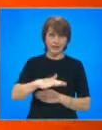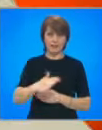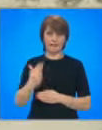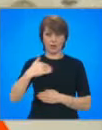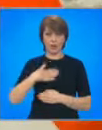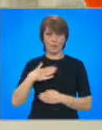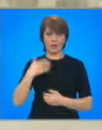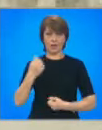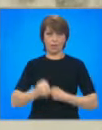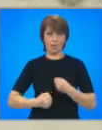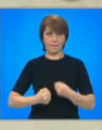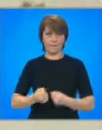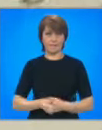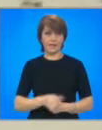моята.